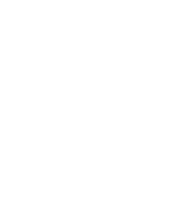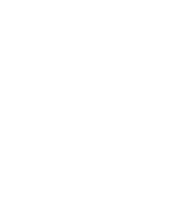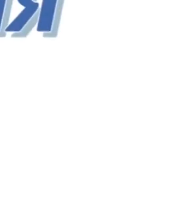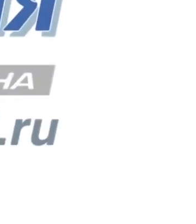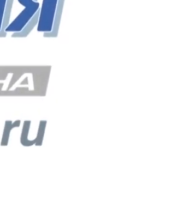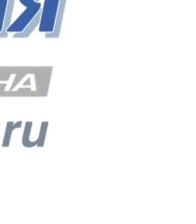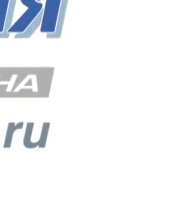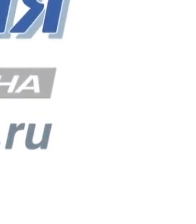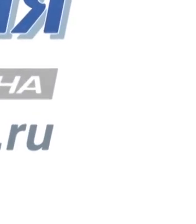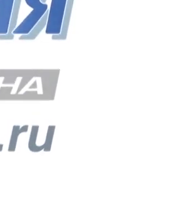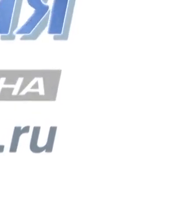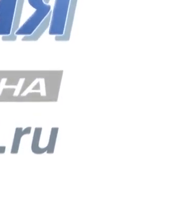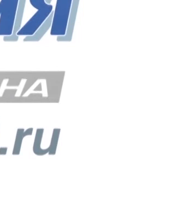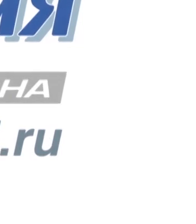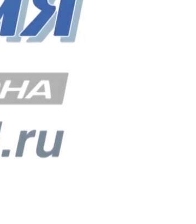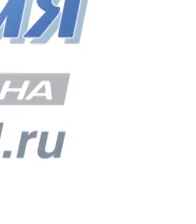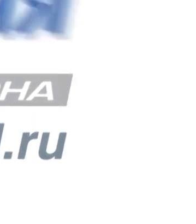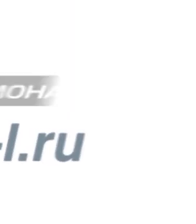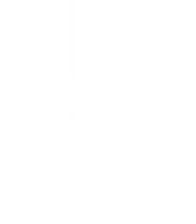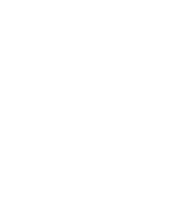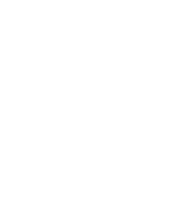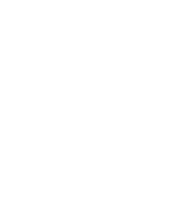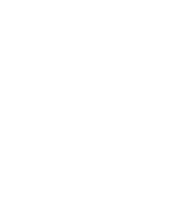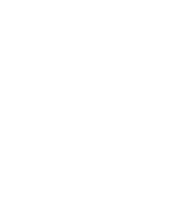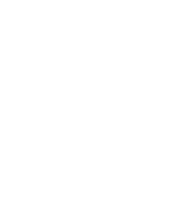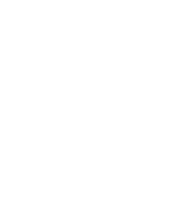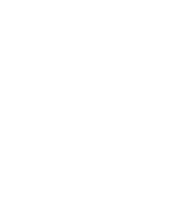1 2 2 3